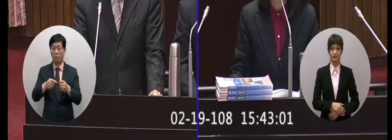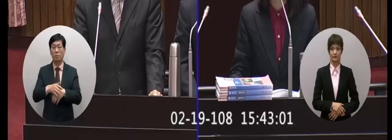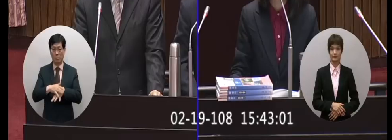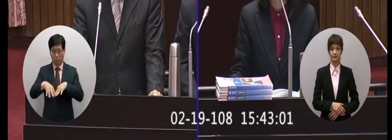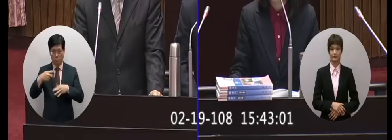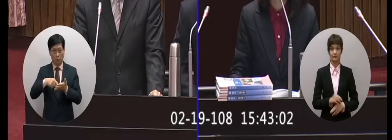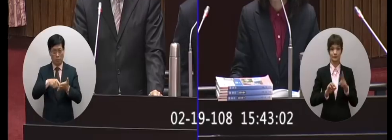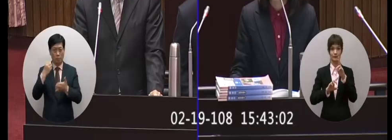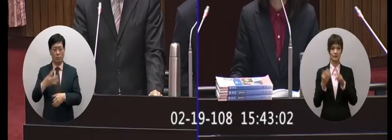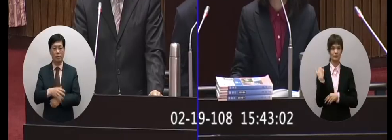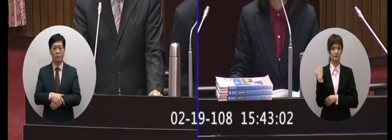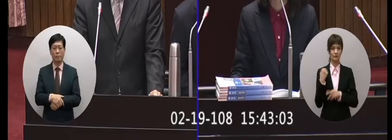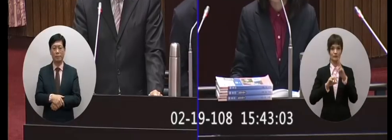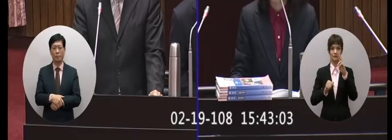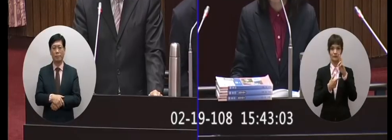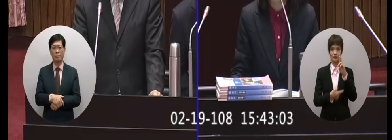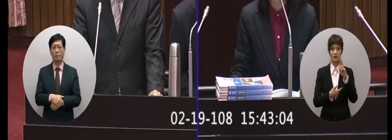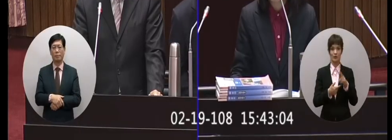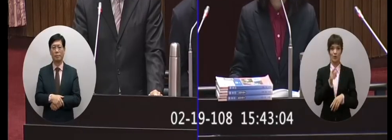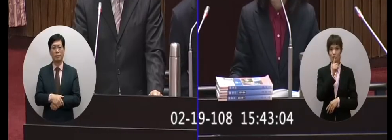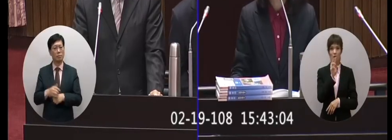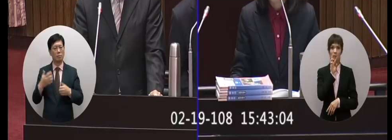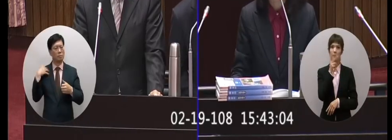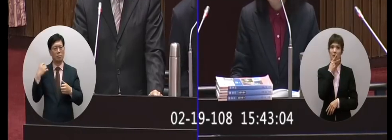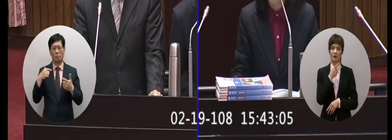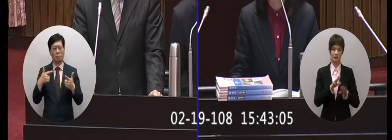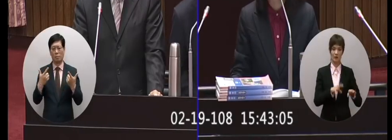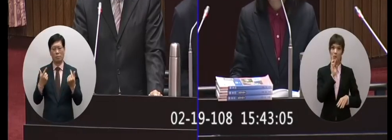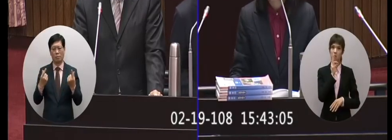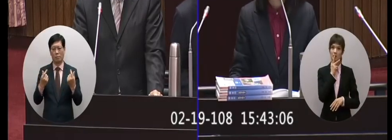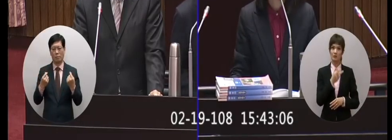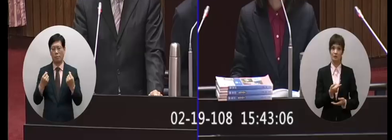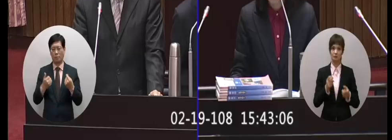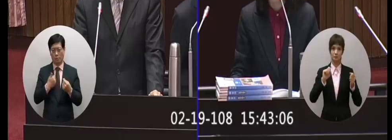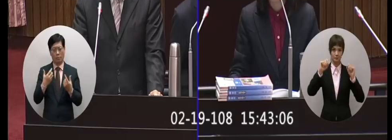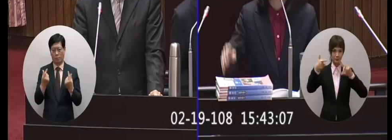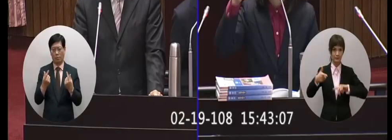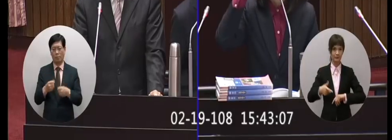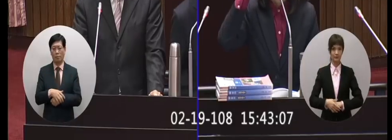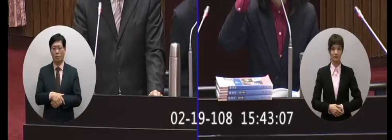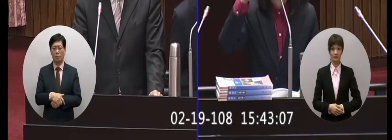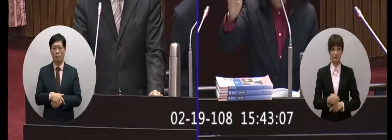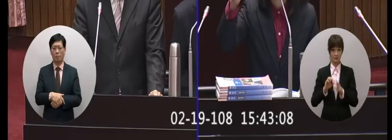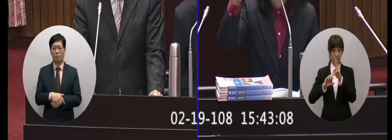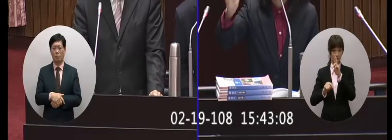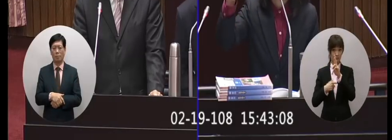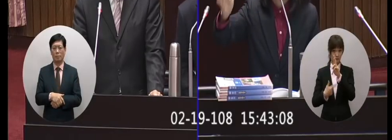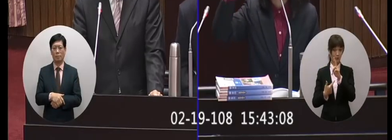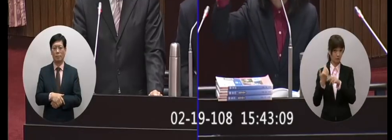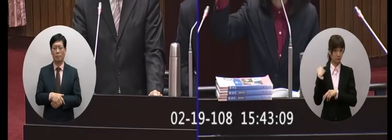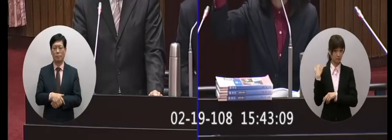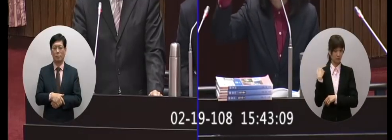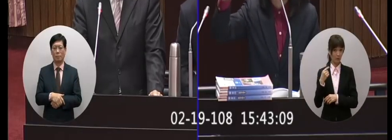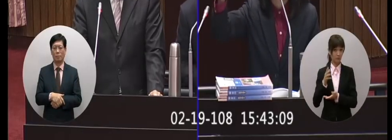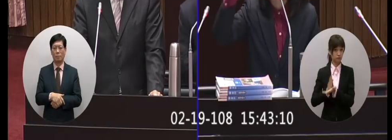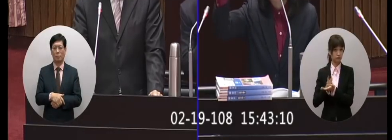12月6號說法又改變喔沒有改變啊有改變沒有啊12月6號你說都幾乎